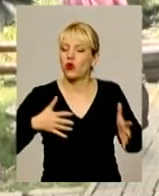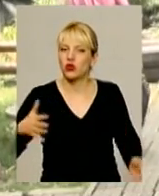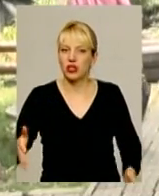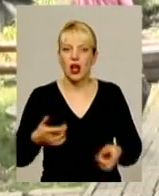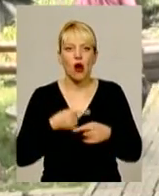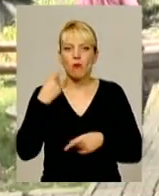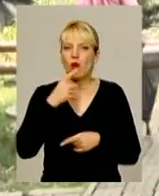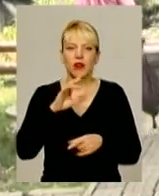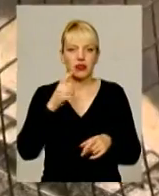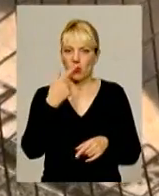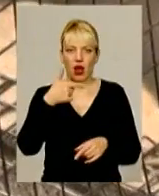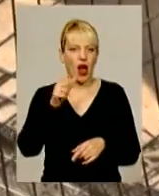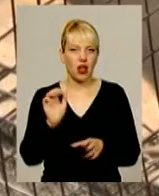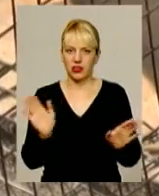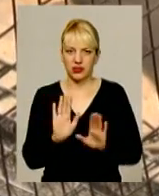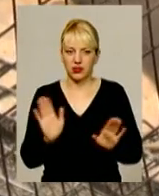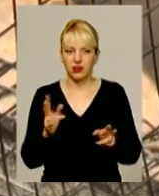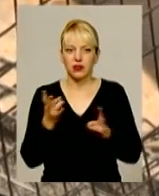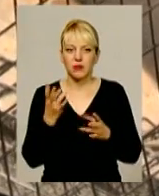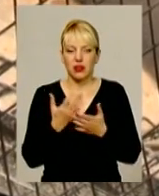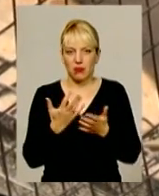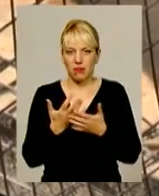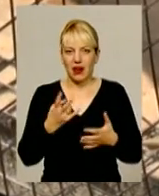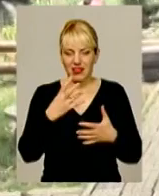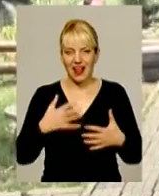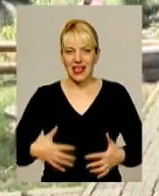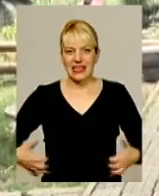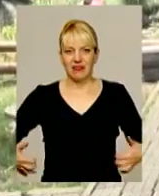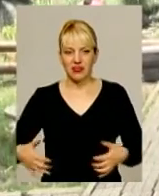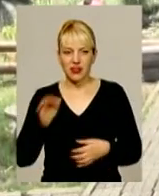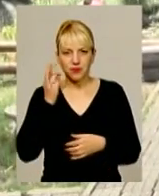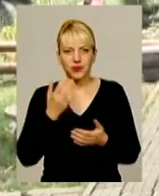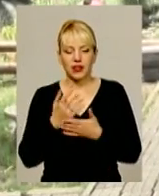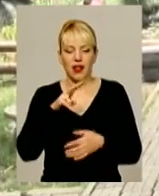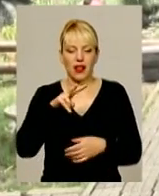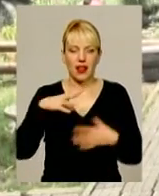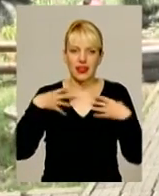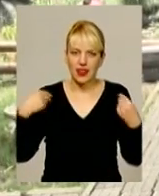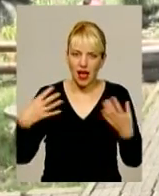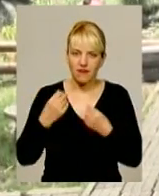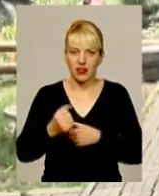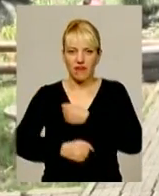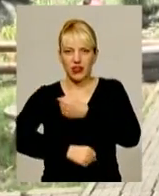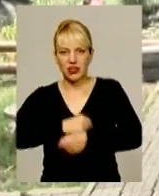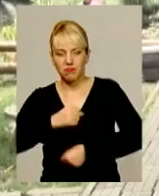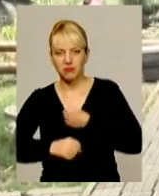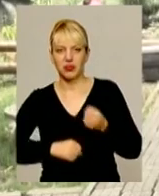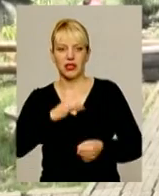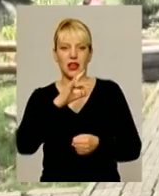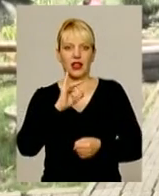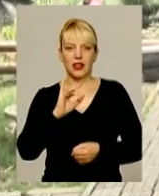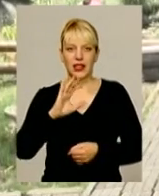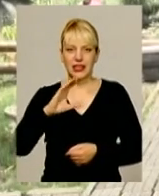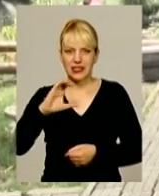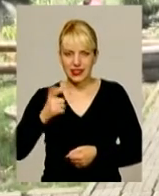мова навіть про гектар землі. Наприклад, на хижу тварину. На хижу тварину, там лев, ведміті, тому подібні, рис, тигр. Має